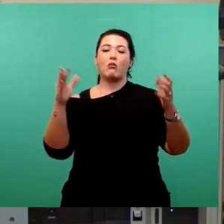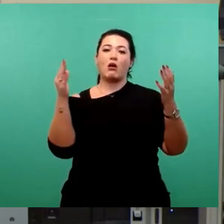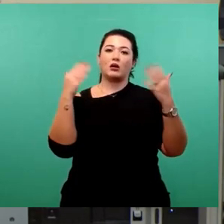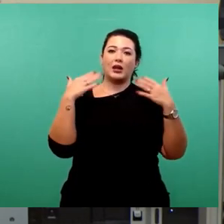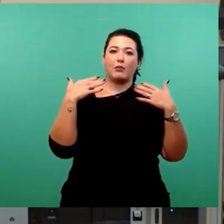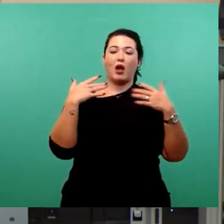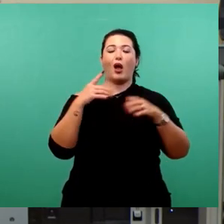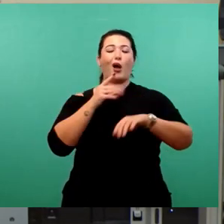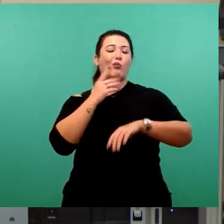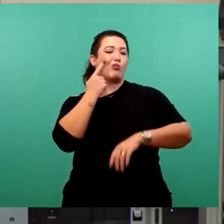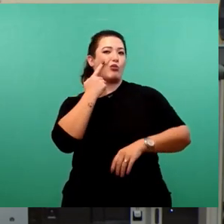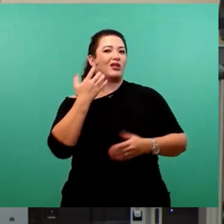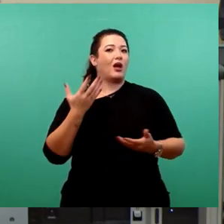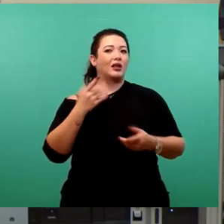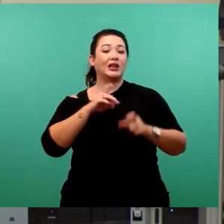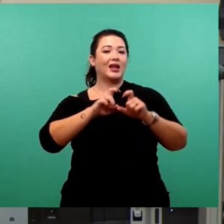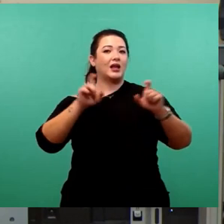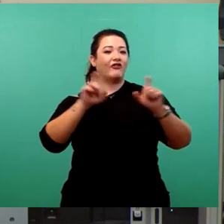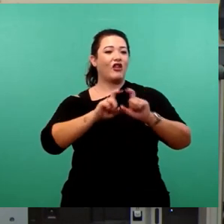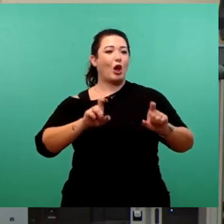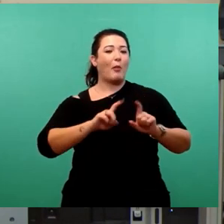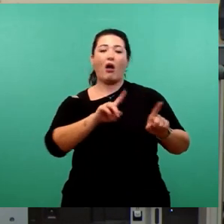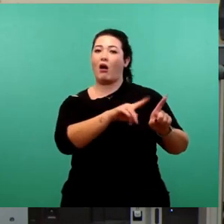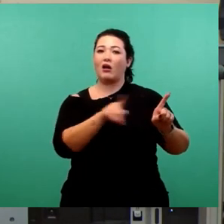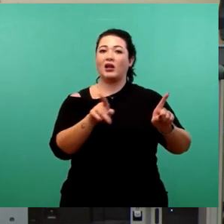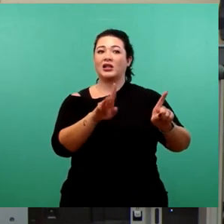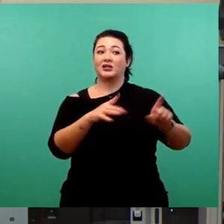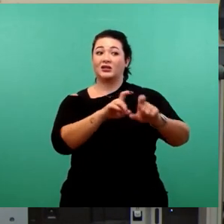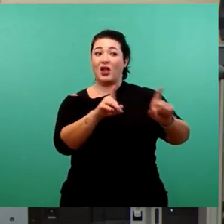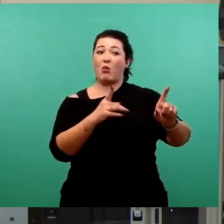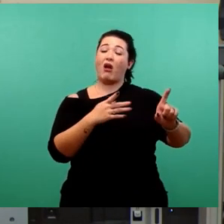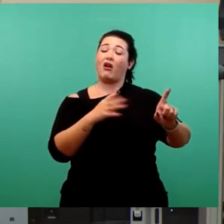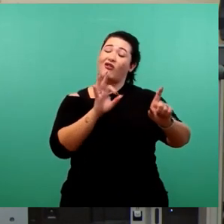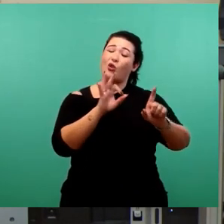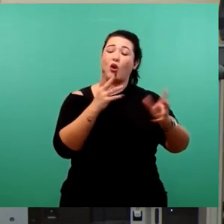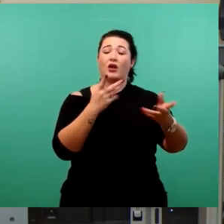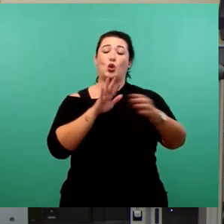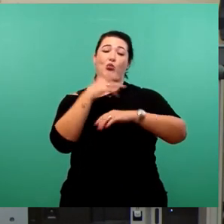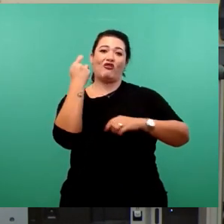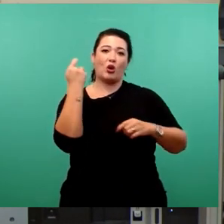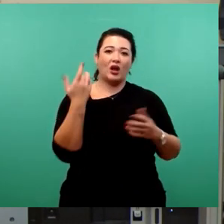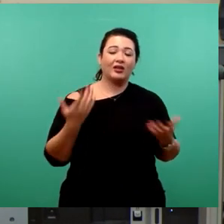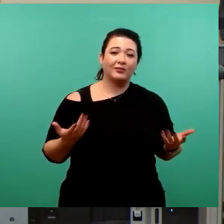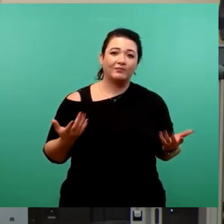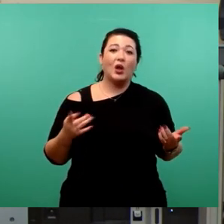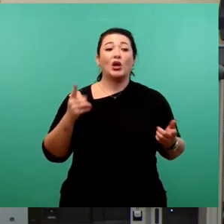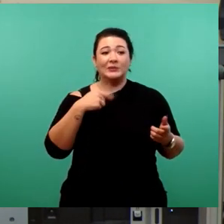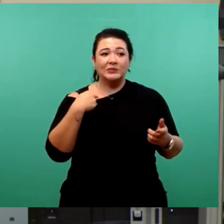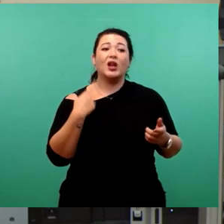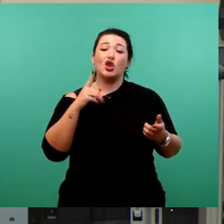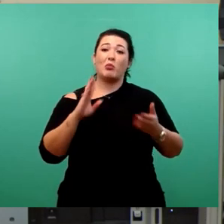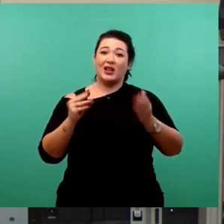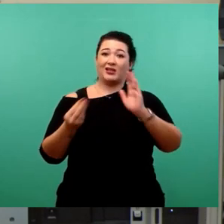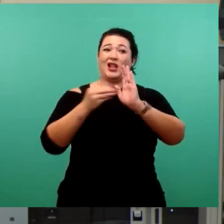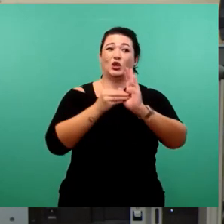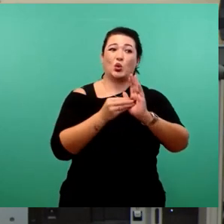die Unternehmen überfordert. Und wir werden hier einen weiteren Beitrag vielleicht dazu leisten, dass es eben noch